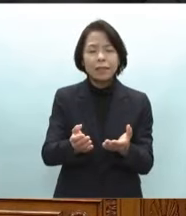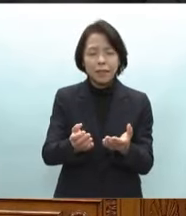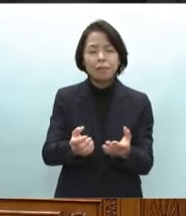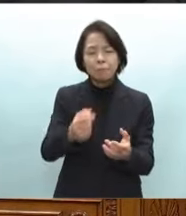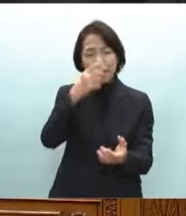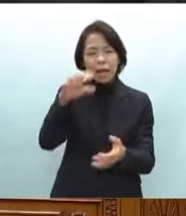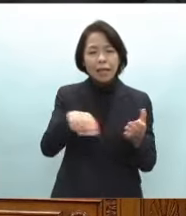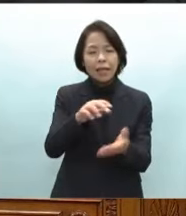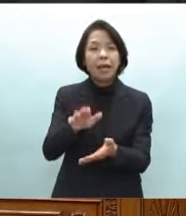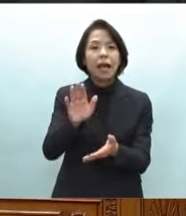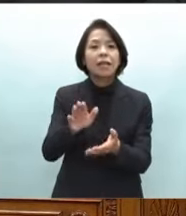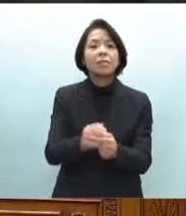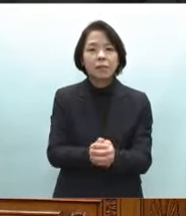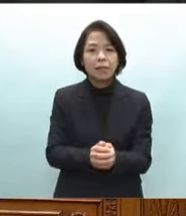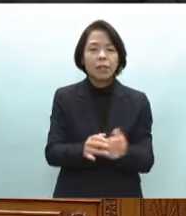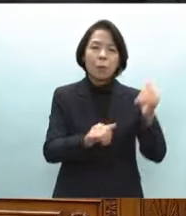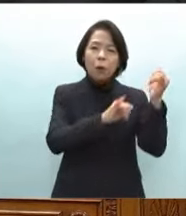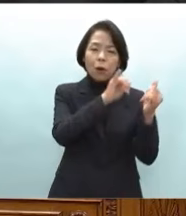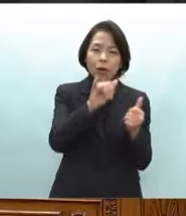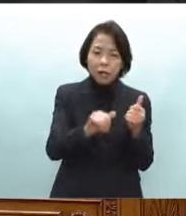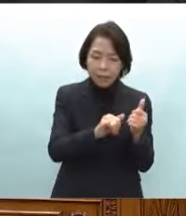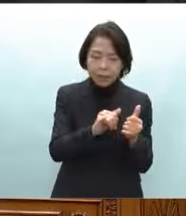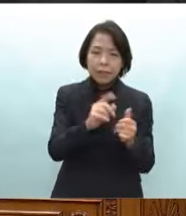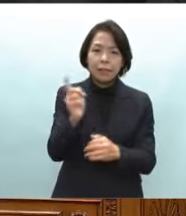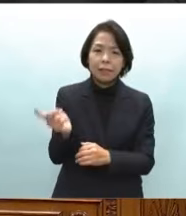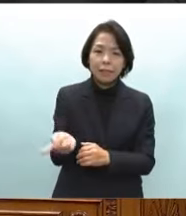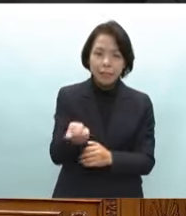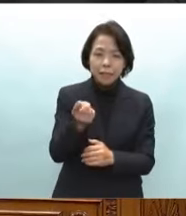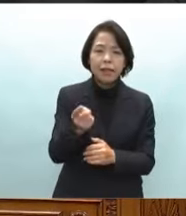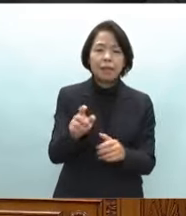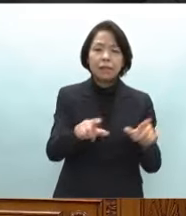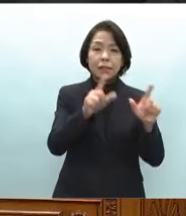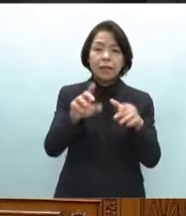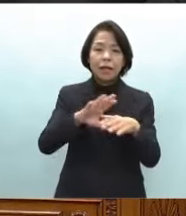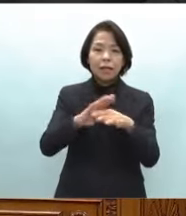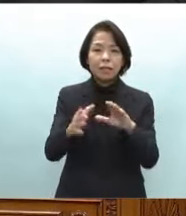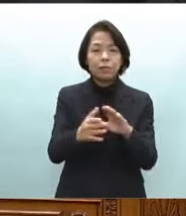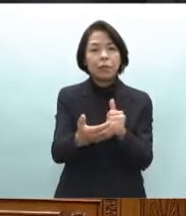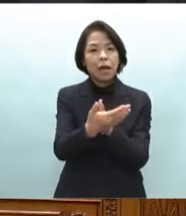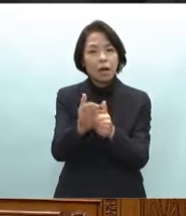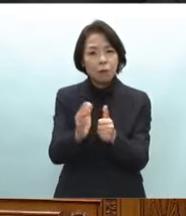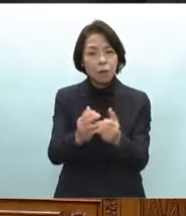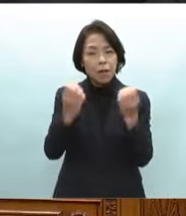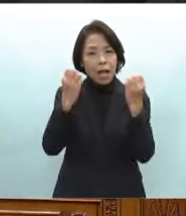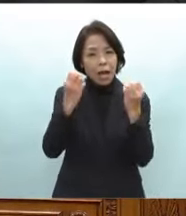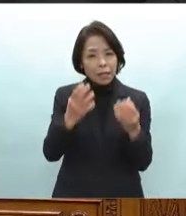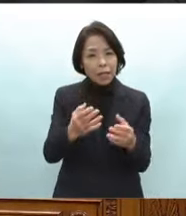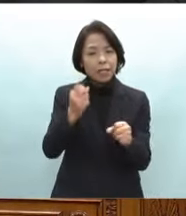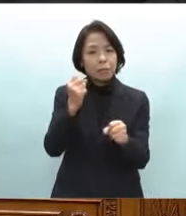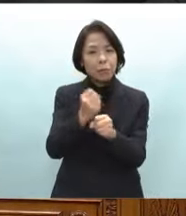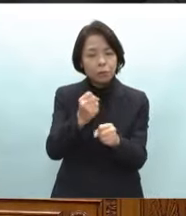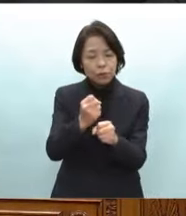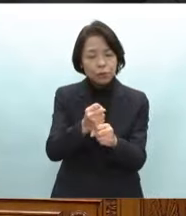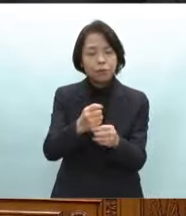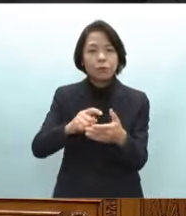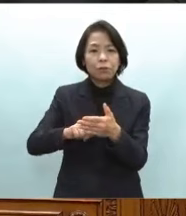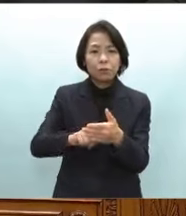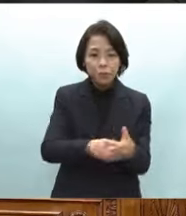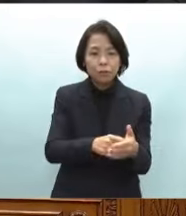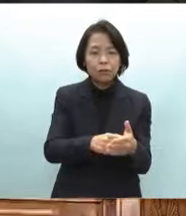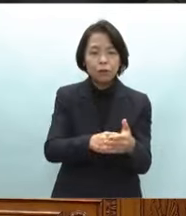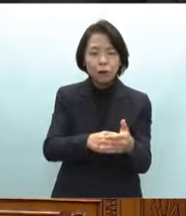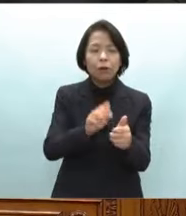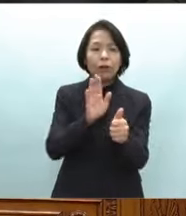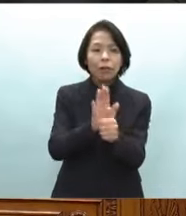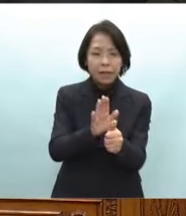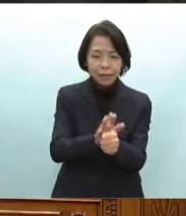した歴史自然生活文化を守り新しい息吹をもたらそうとする努力を助けることが創造的